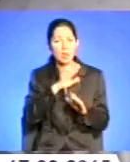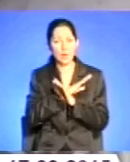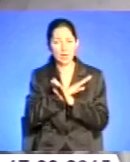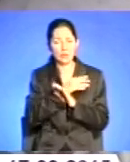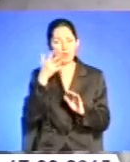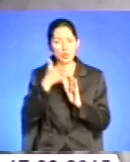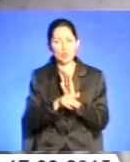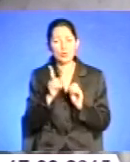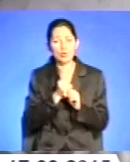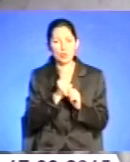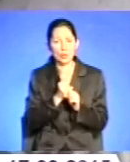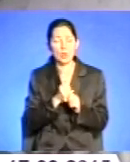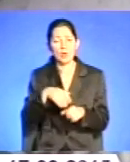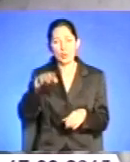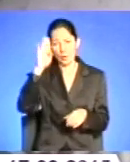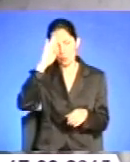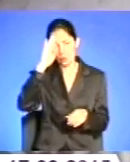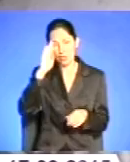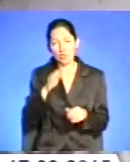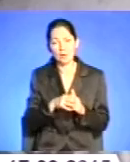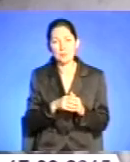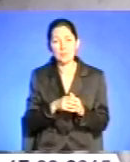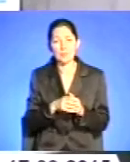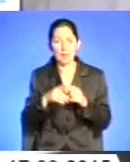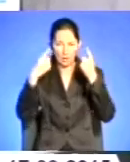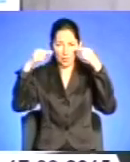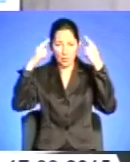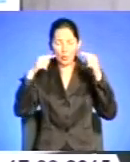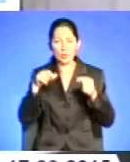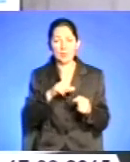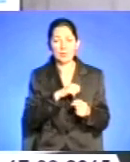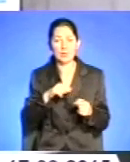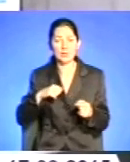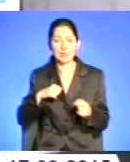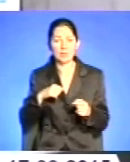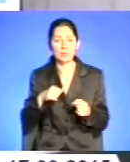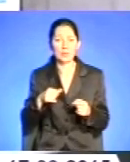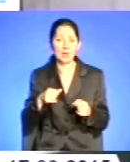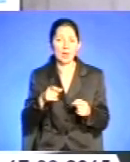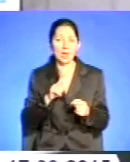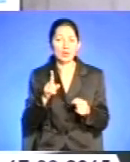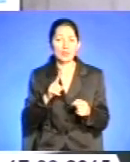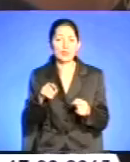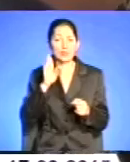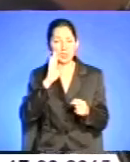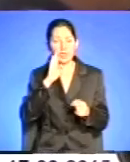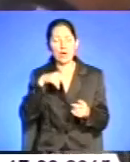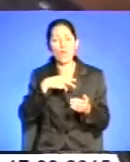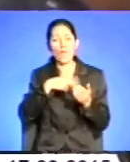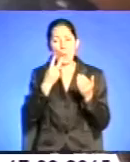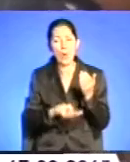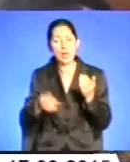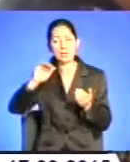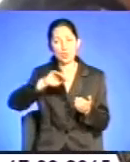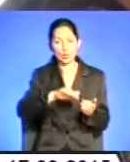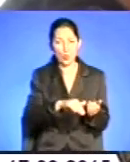чоловік спланував сценарій раптової смерті. Здавало бся, все логічно. Падіння зі сходів – важка недуга. Проте, придуману